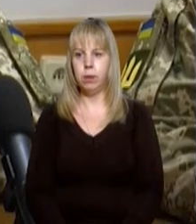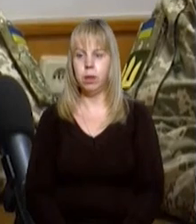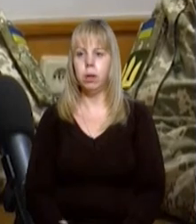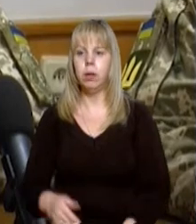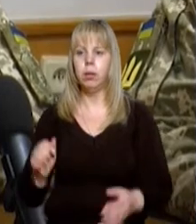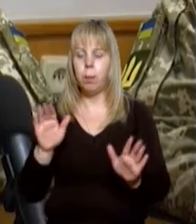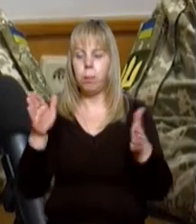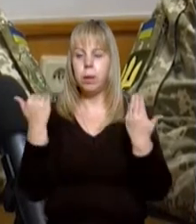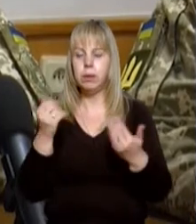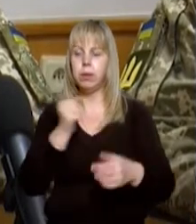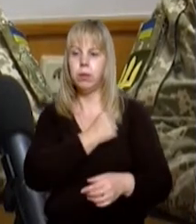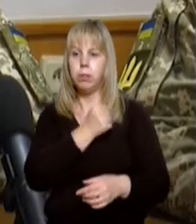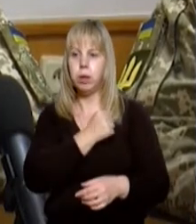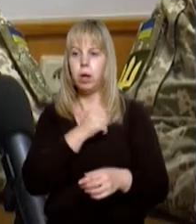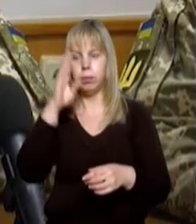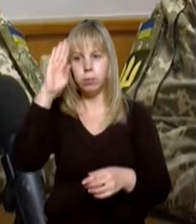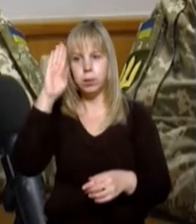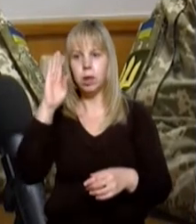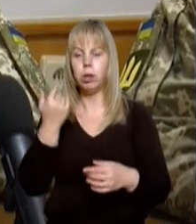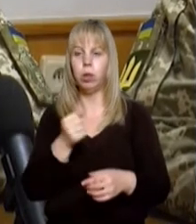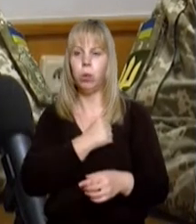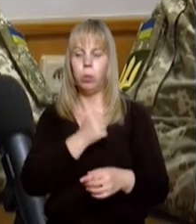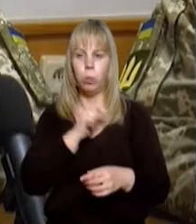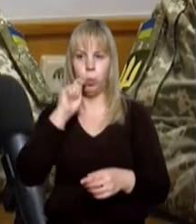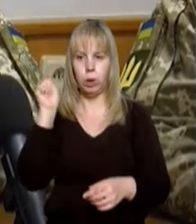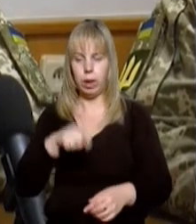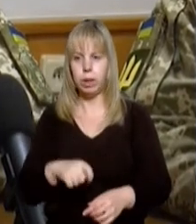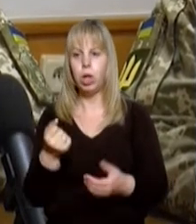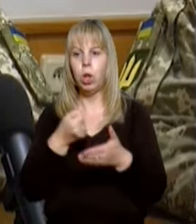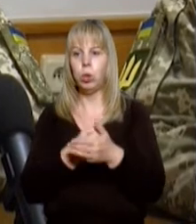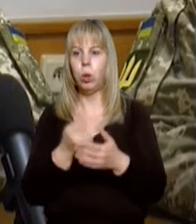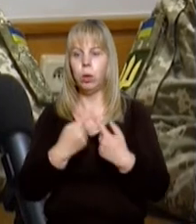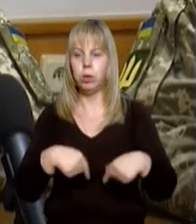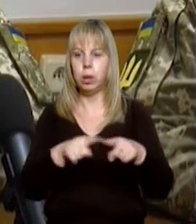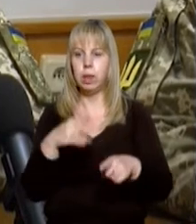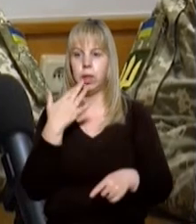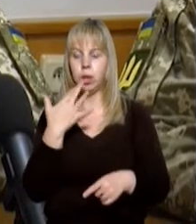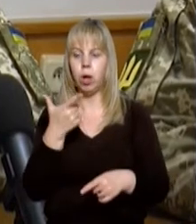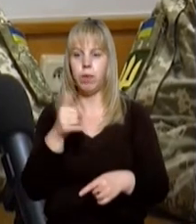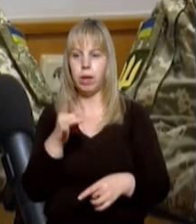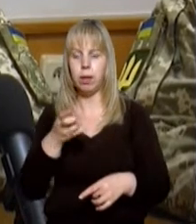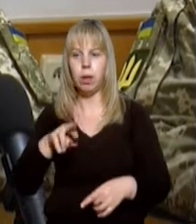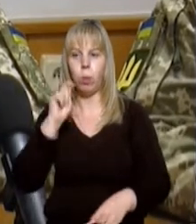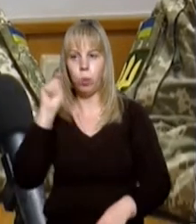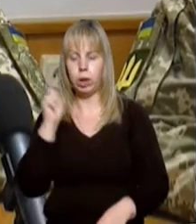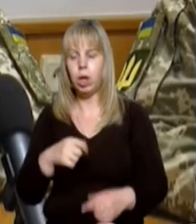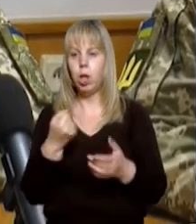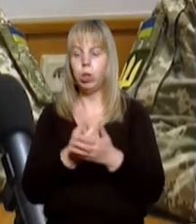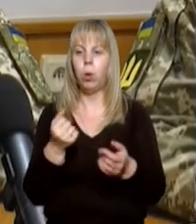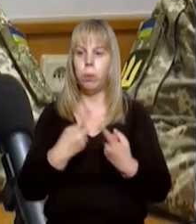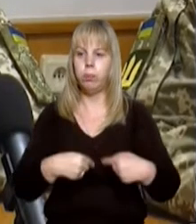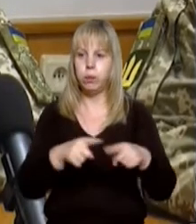Цього призову ми призиваємо юнаків до ЛАВ Збройних сил України, до підрозділів Національної гвардії України, до